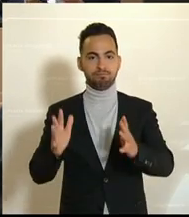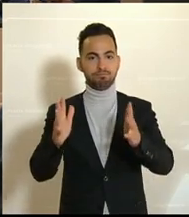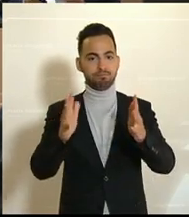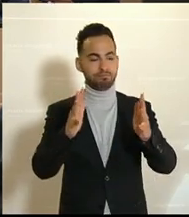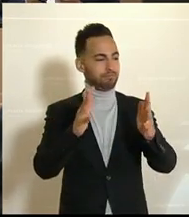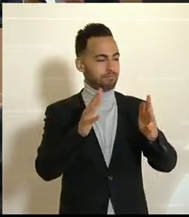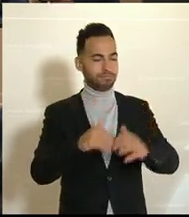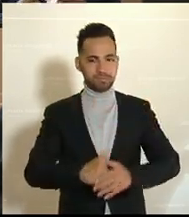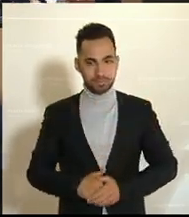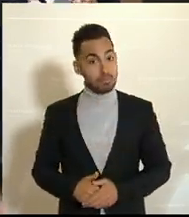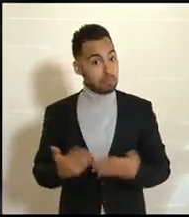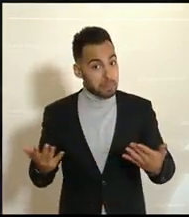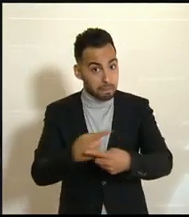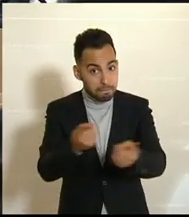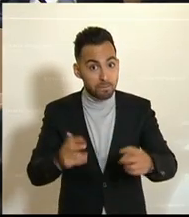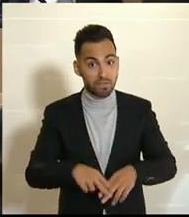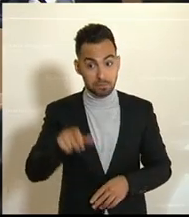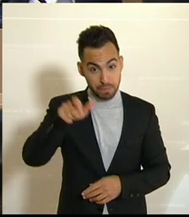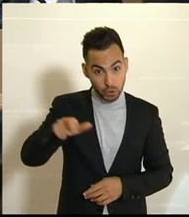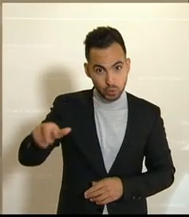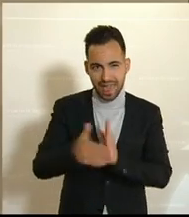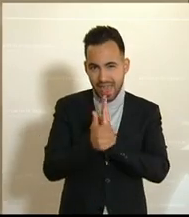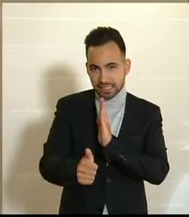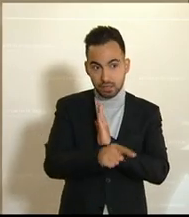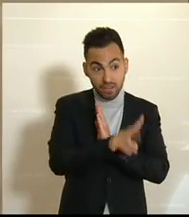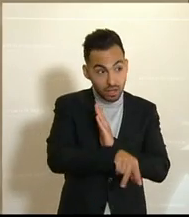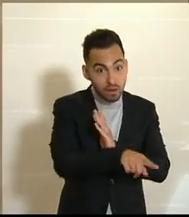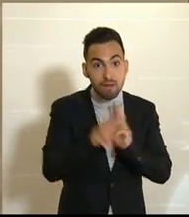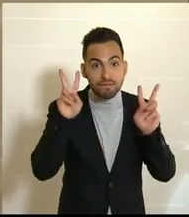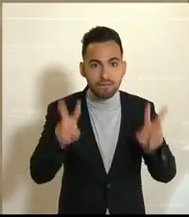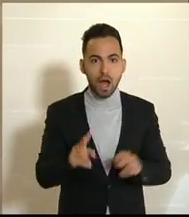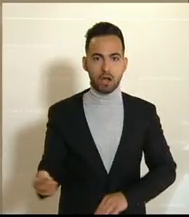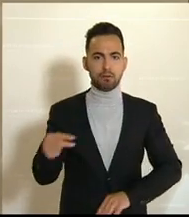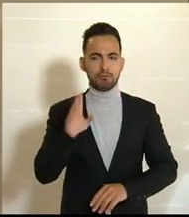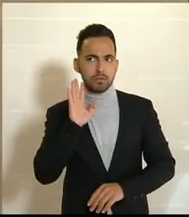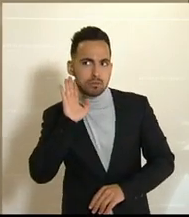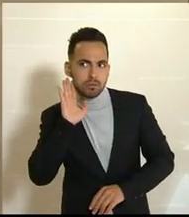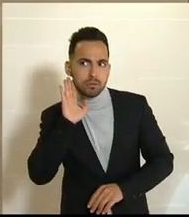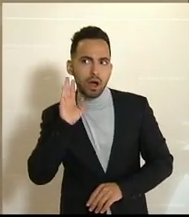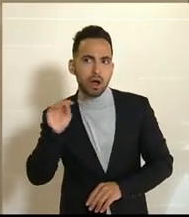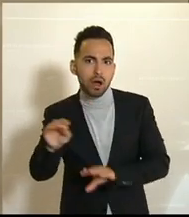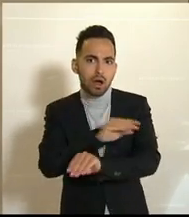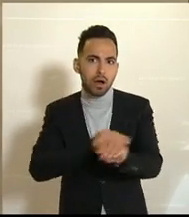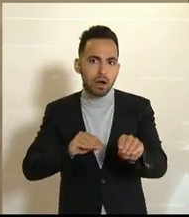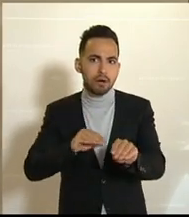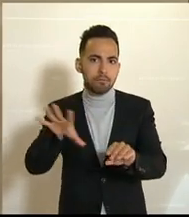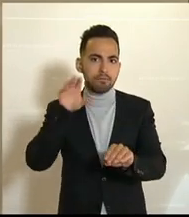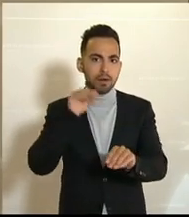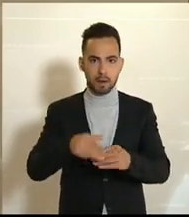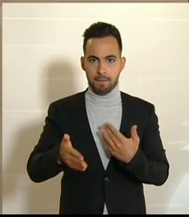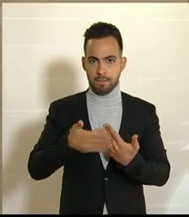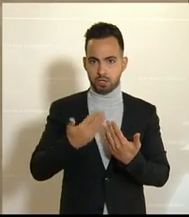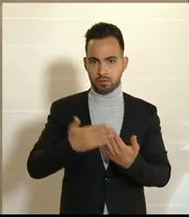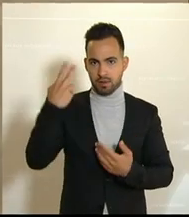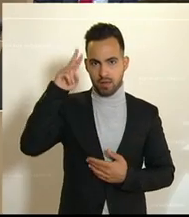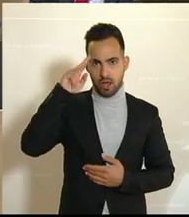Wenn Sie den Expertinnen und Experten auch wirklich zugehört hätten, dann hätten Sie vernommen, dass zum Beispiel Martin Kocher